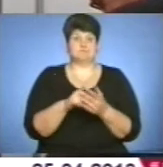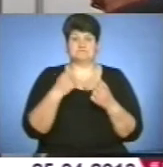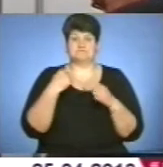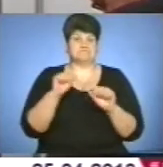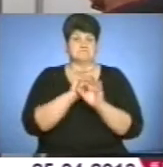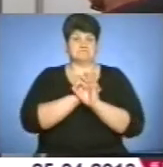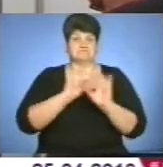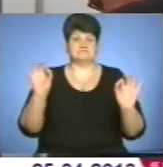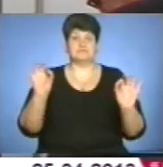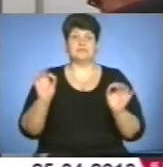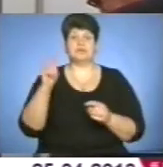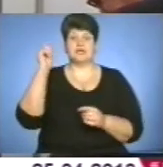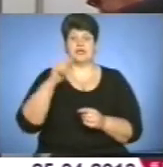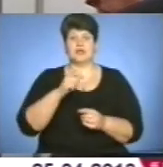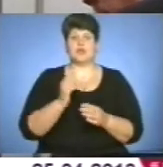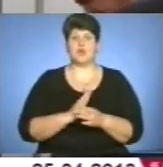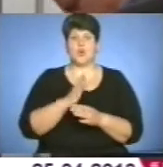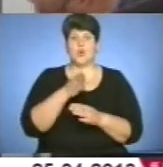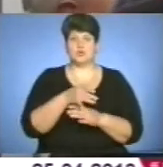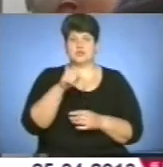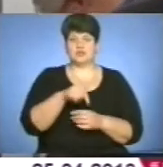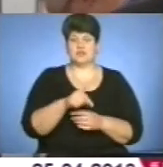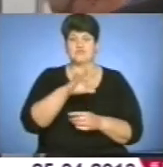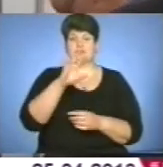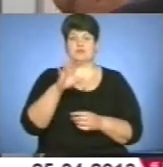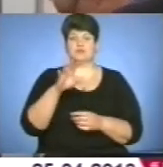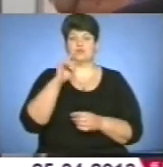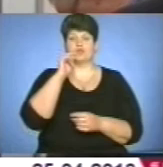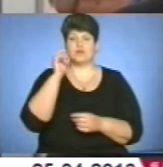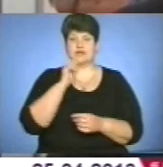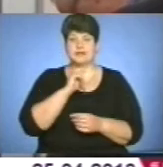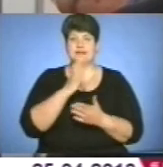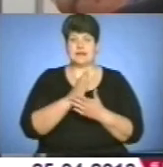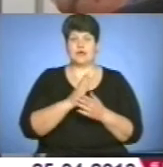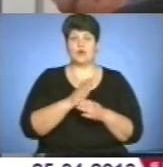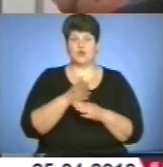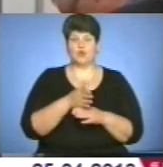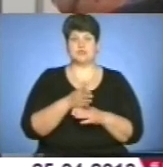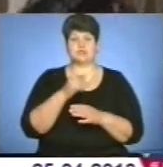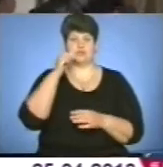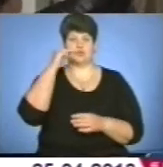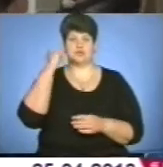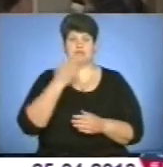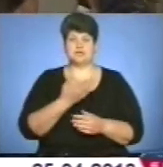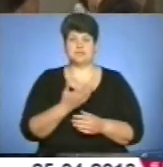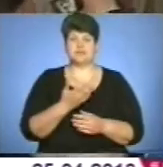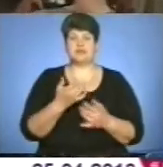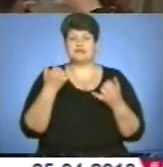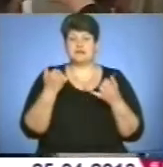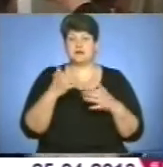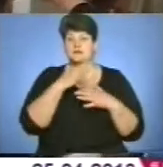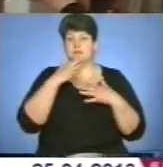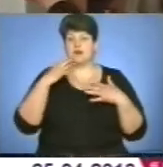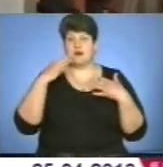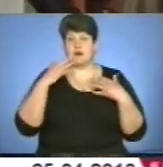Практично приїхали гості до нас всієї України, і навіть є гості із Санкт-Петербурга. Зараз дуже багато